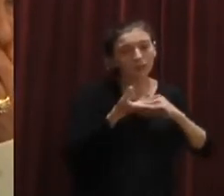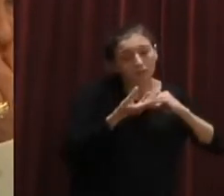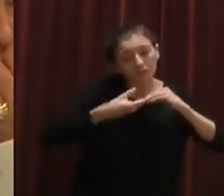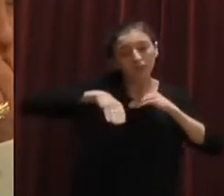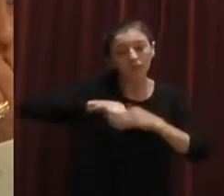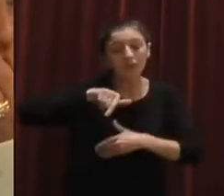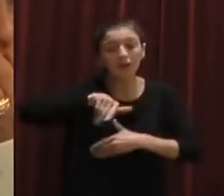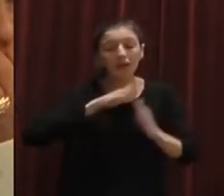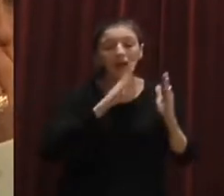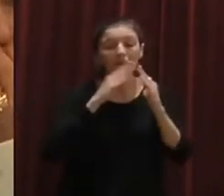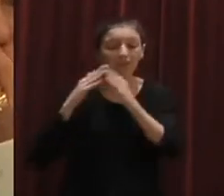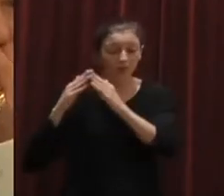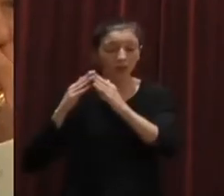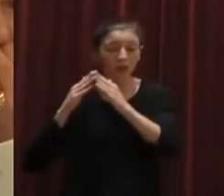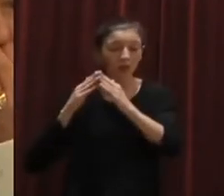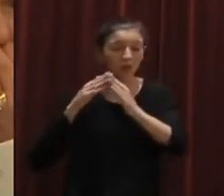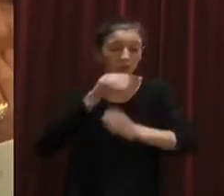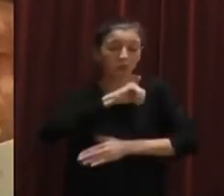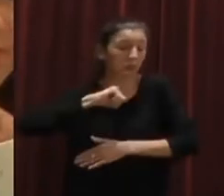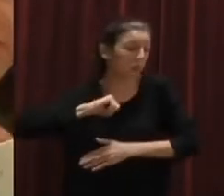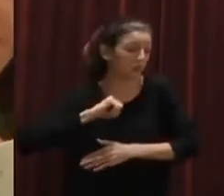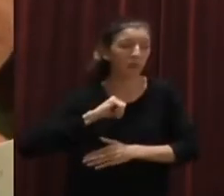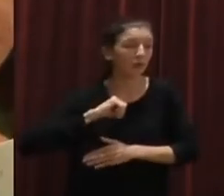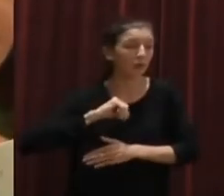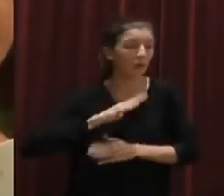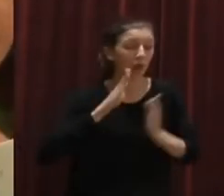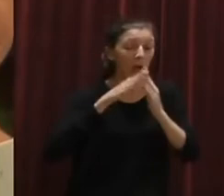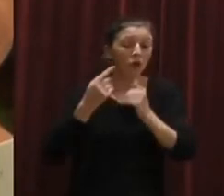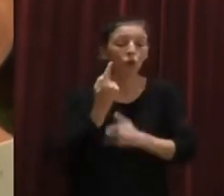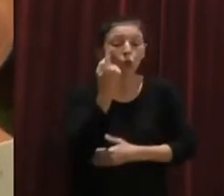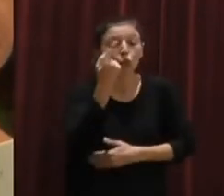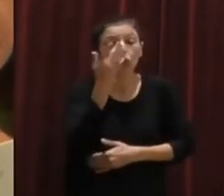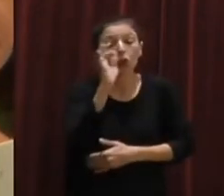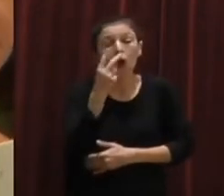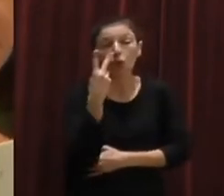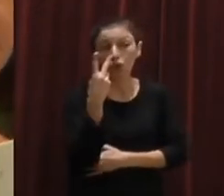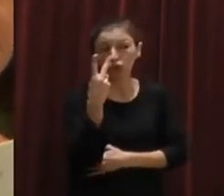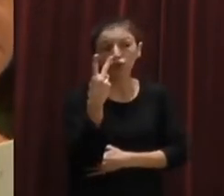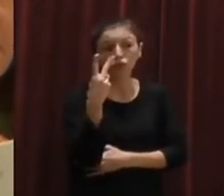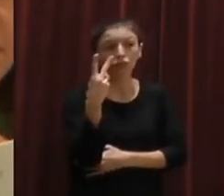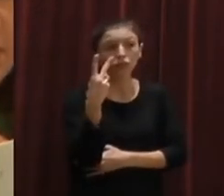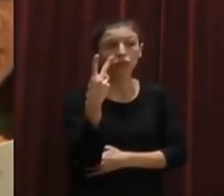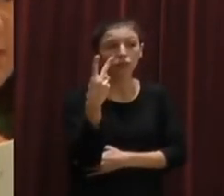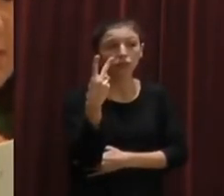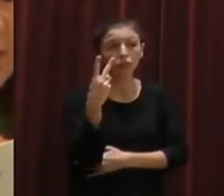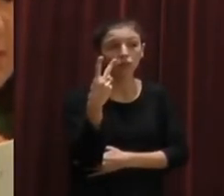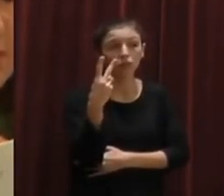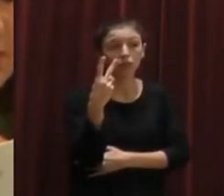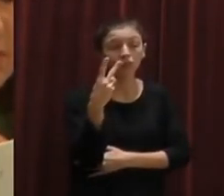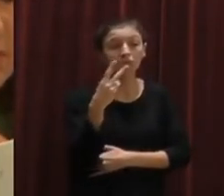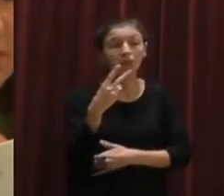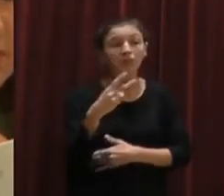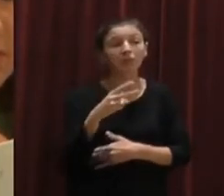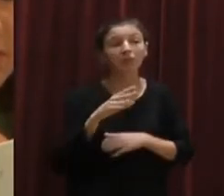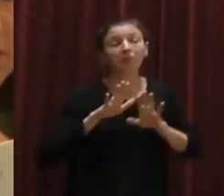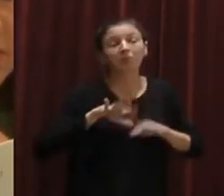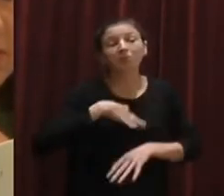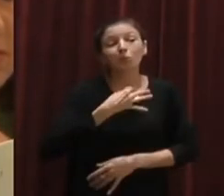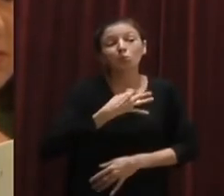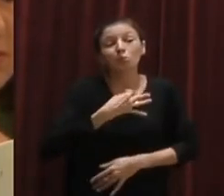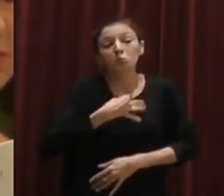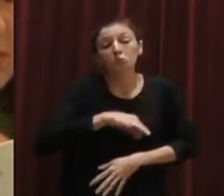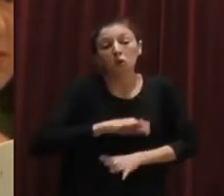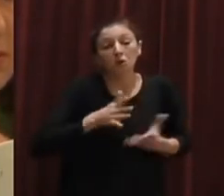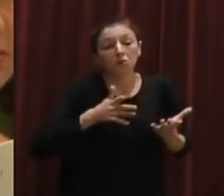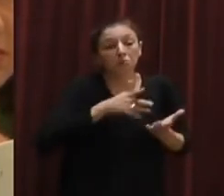part que serà d'habitatge i de ciutadans particulars que tindran un habitatge on tindran dos i que aquí de vora, evidentment, hi ha totes les possibilitats